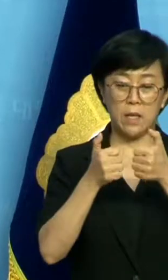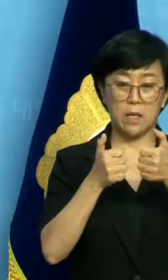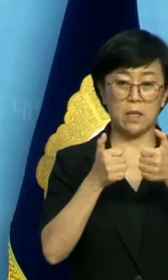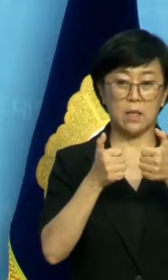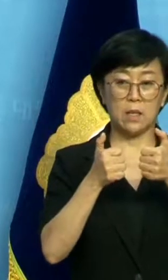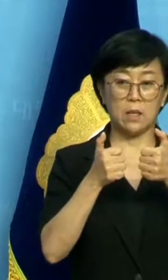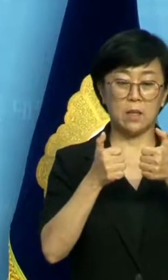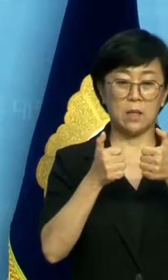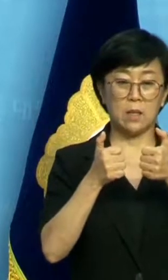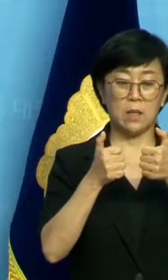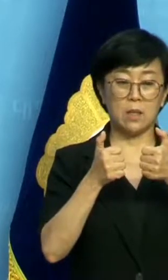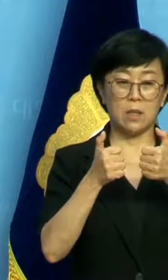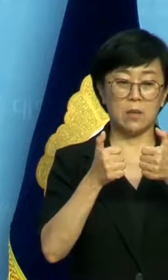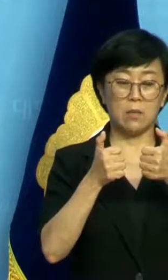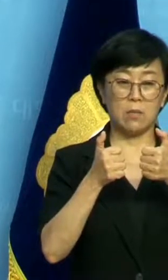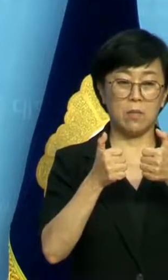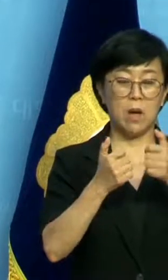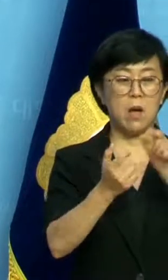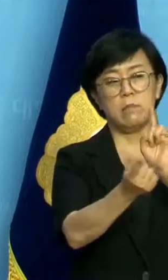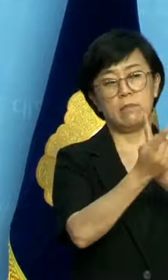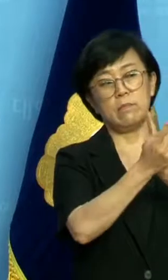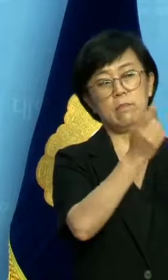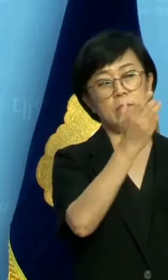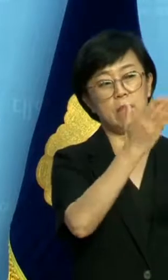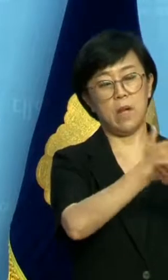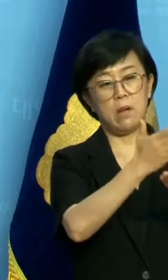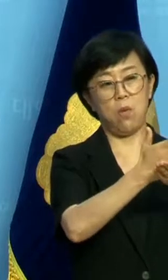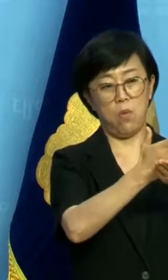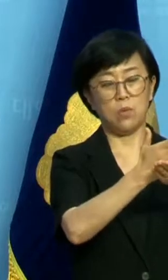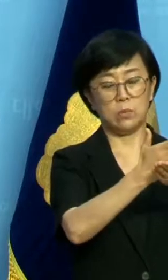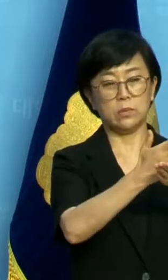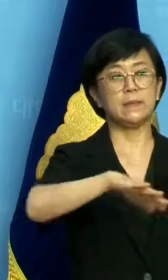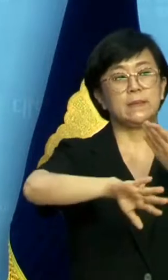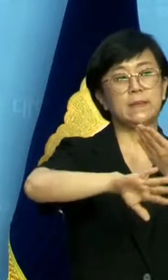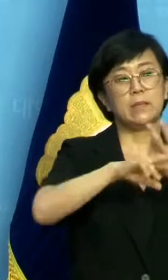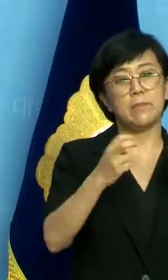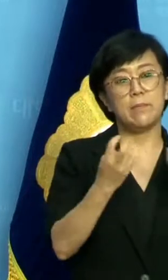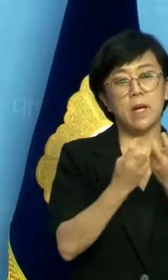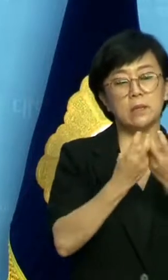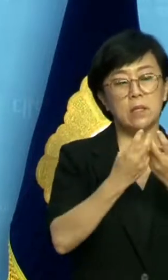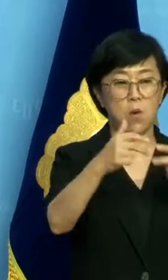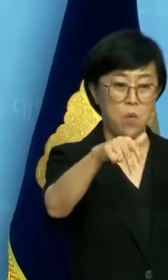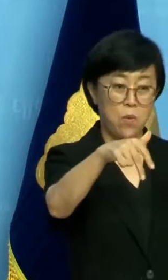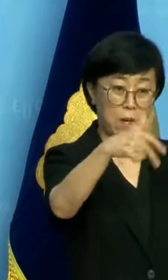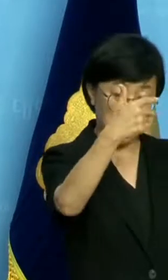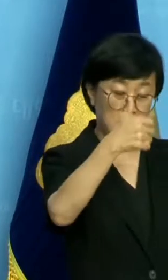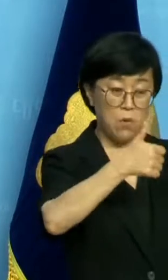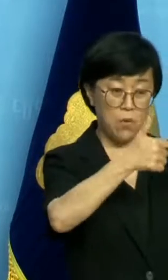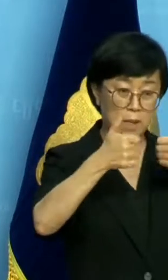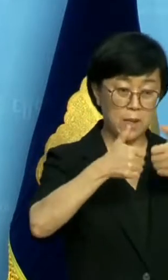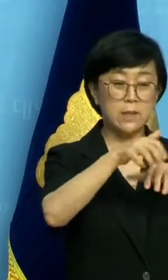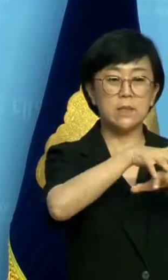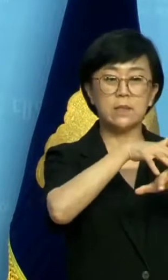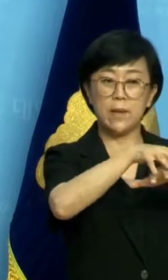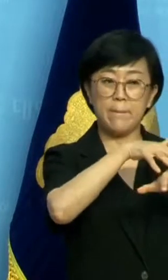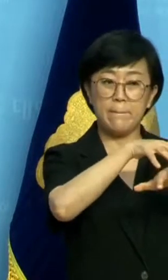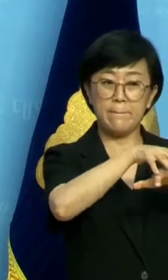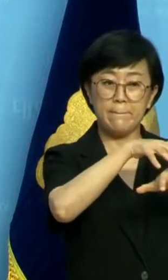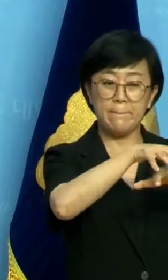비대면 방식으로 진행할 수 있는 화상회의 시스템 구책에도